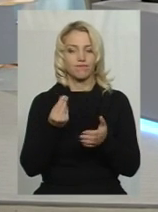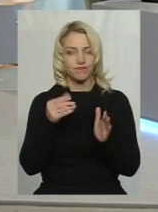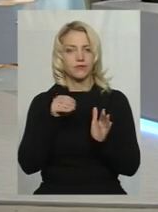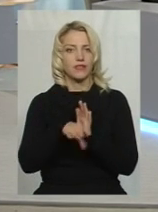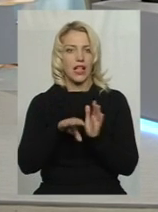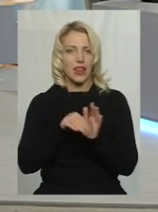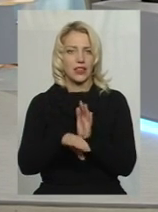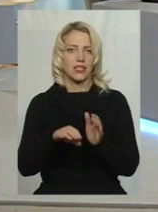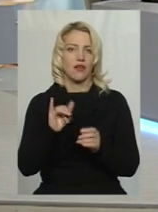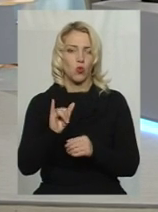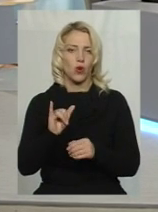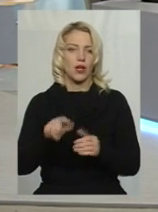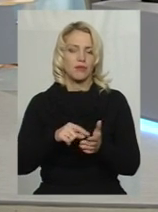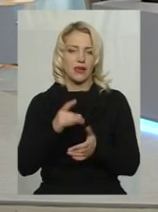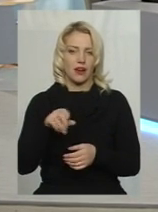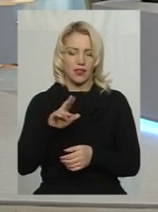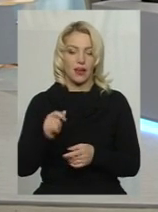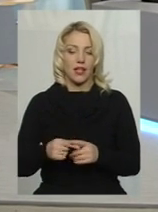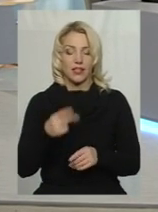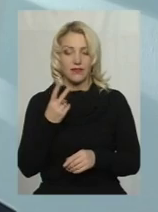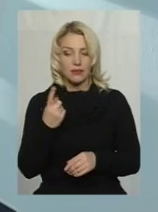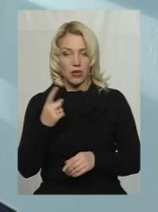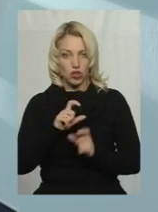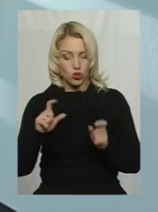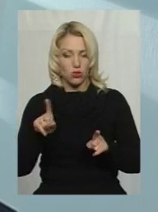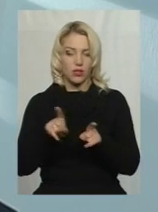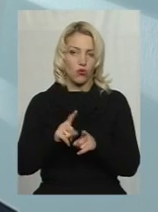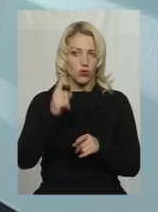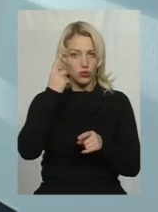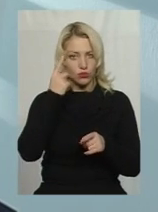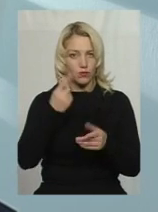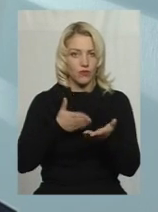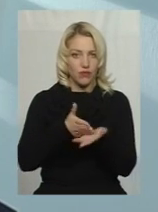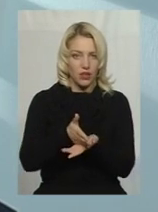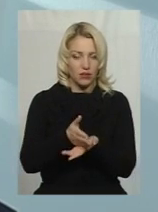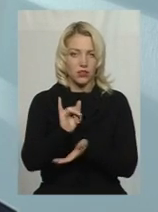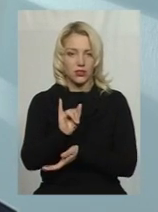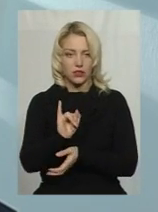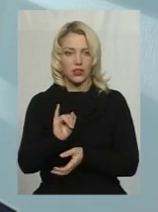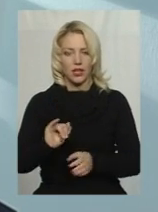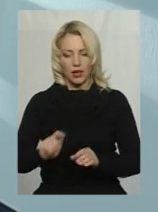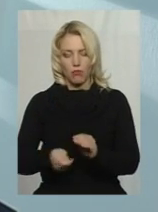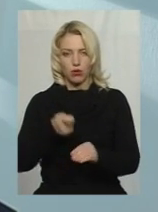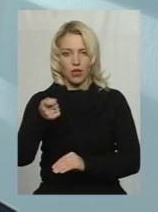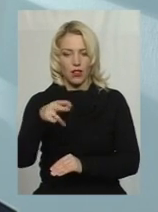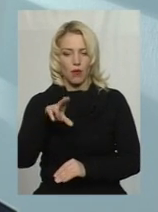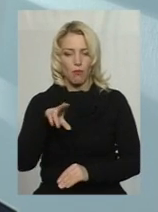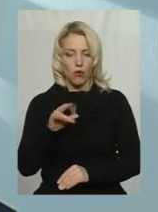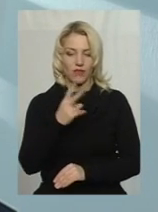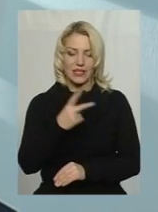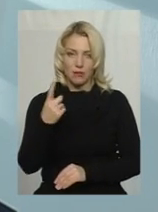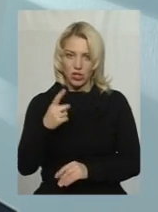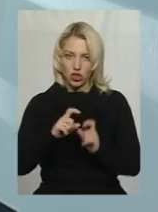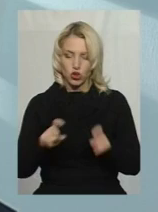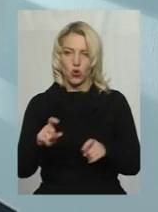міської ради. По 21 школі ми теж такий варіант розглядали, і в принципі ми подали по 21 школі, по НВК